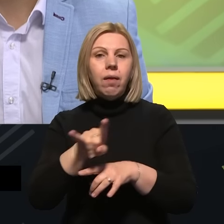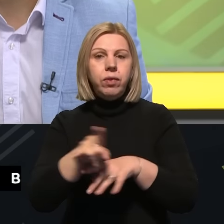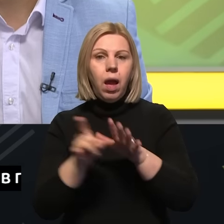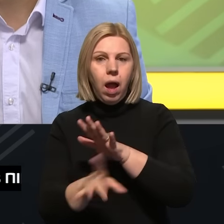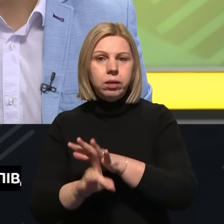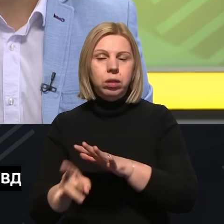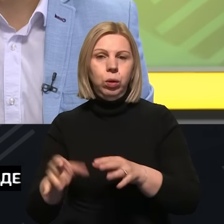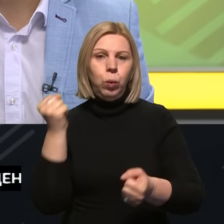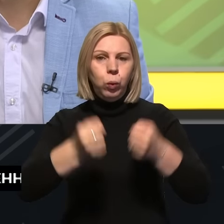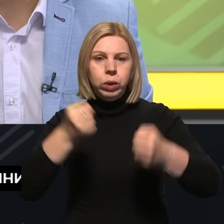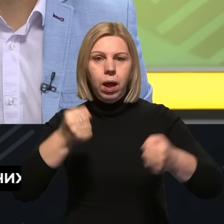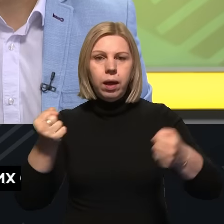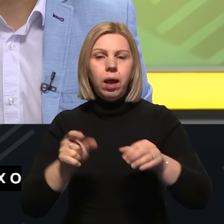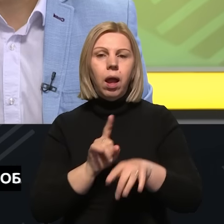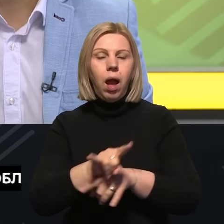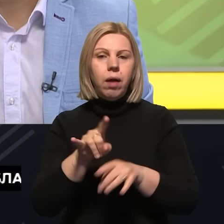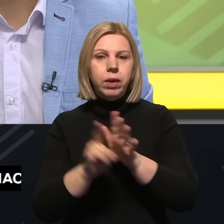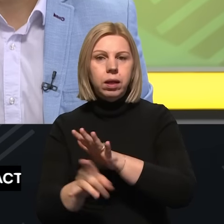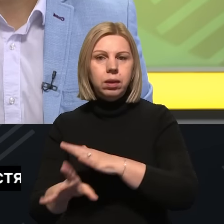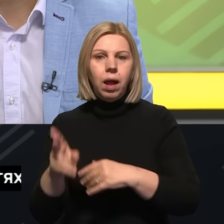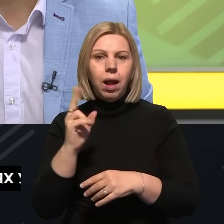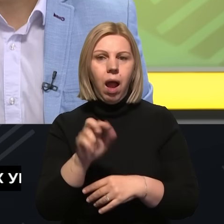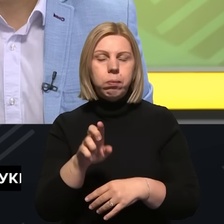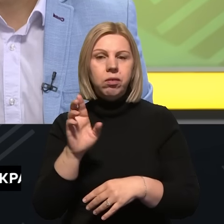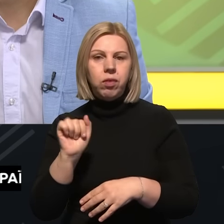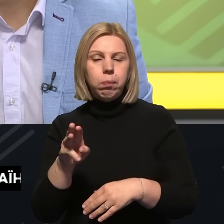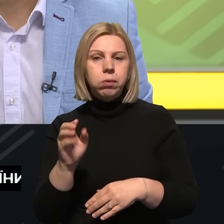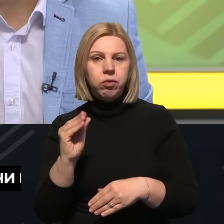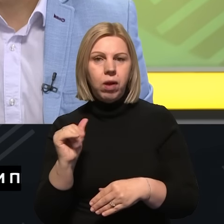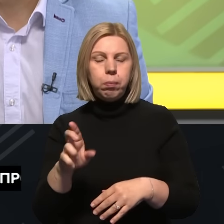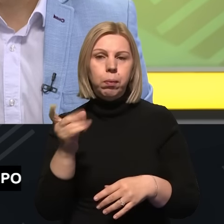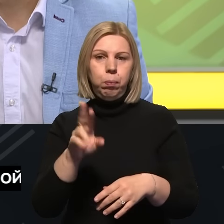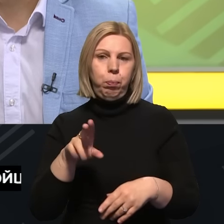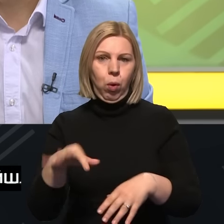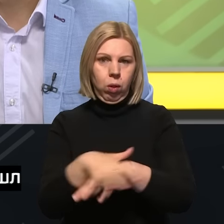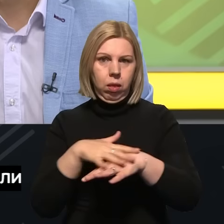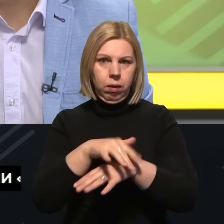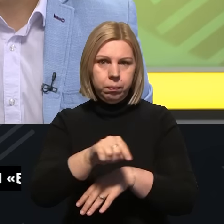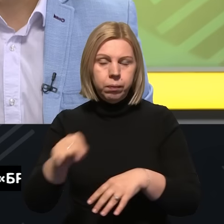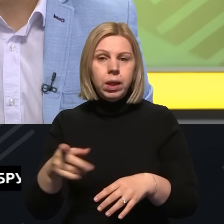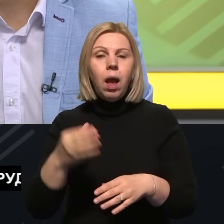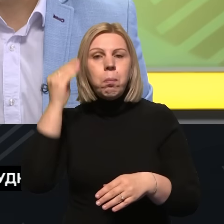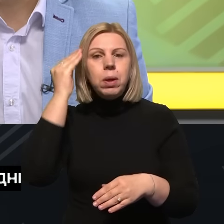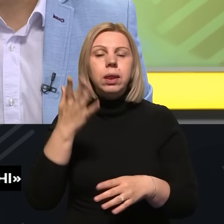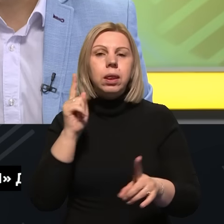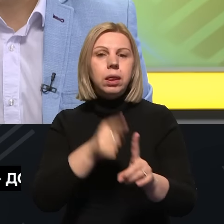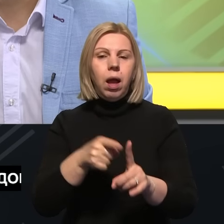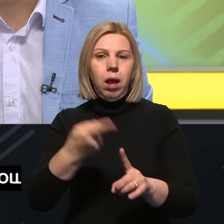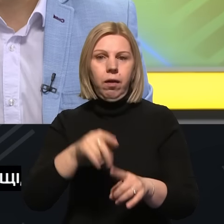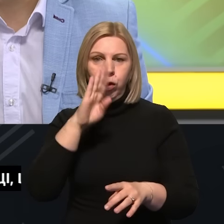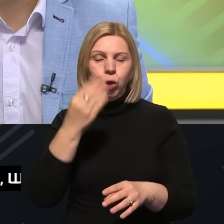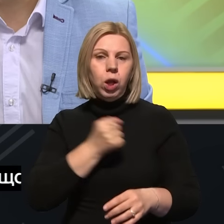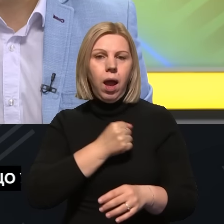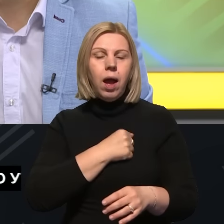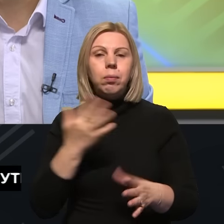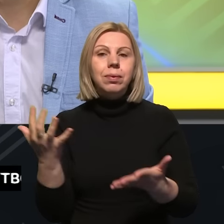наносячи удари авіаційними бомбами КАП і ФАП по цивільній інфраструктурі. Мета ворожої армії, досягнення